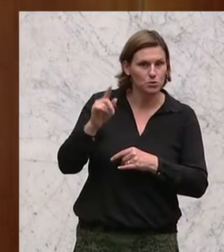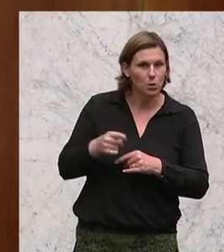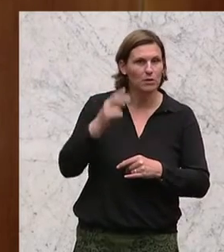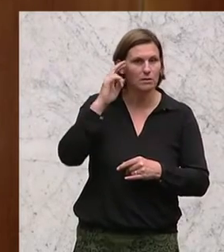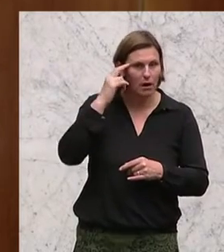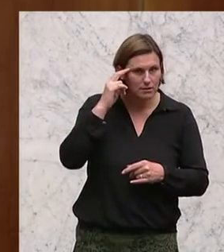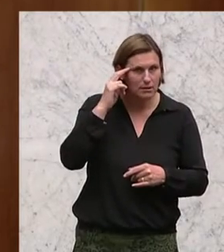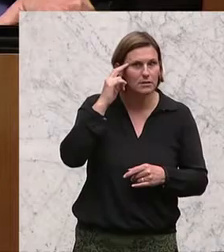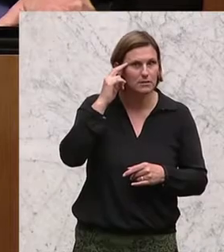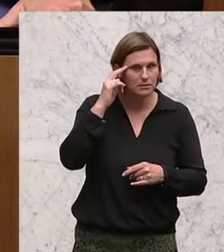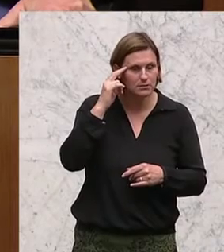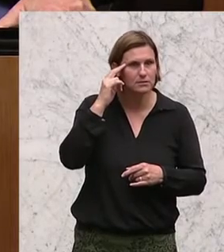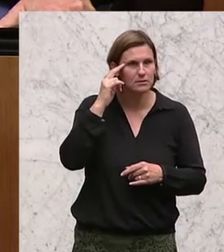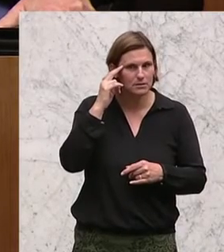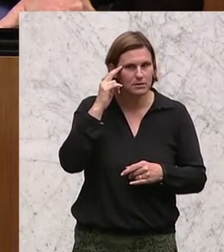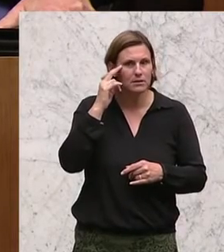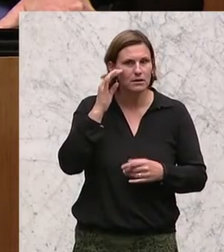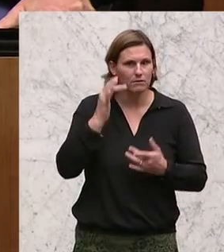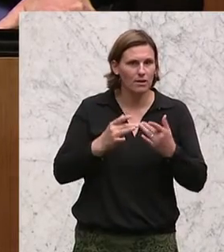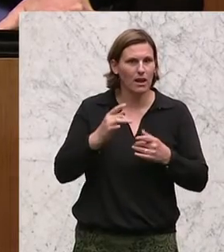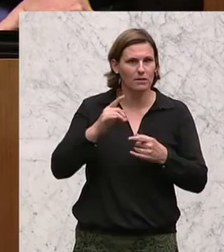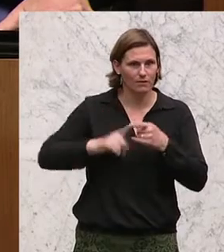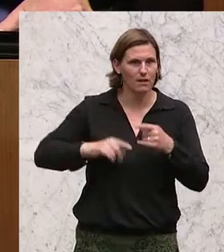haben nicht zugehört und wahrscheinlich falsch genickt.